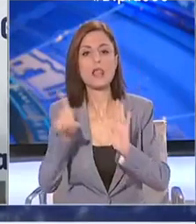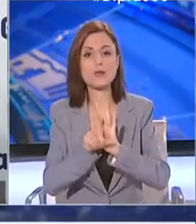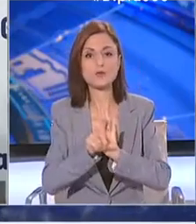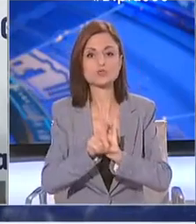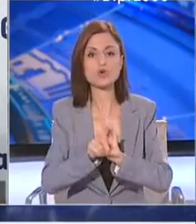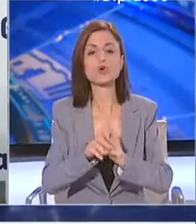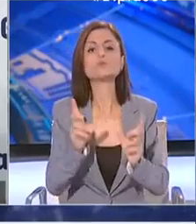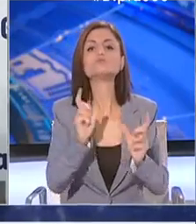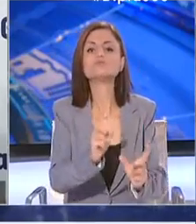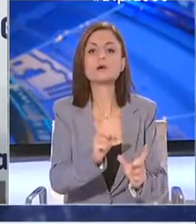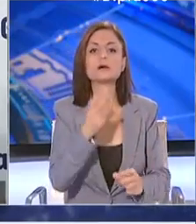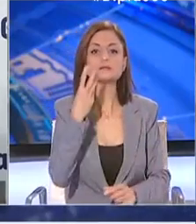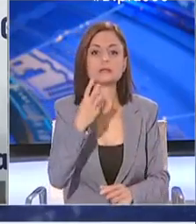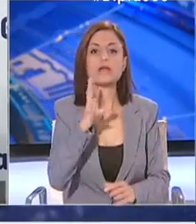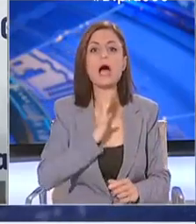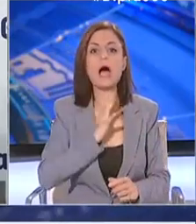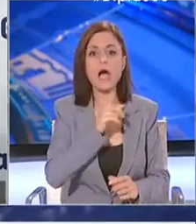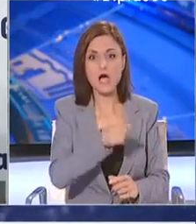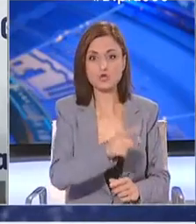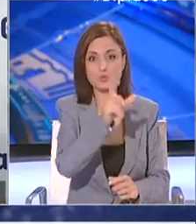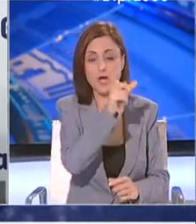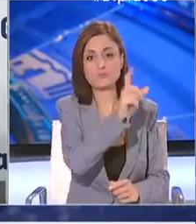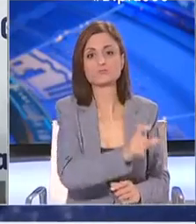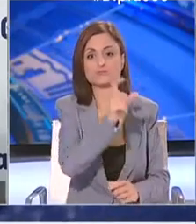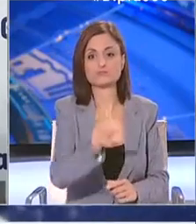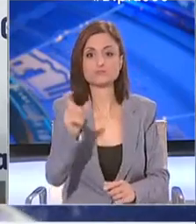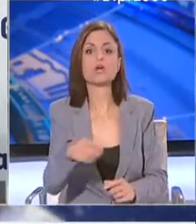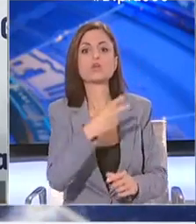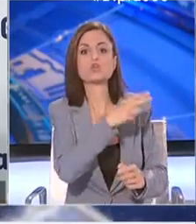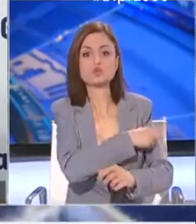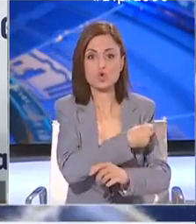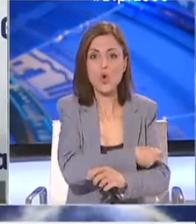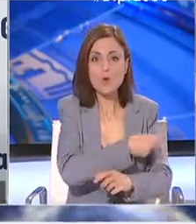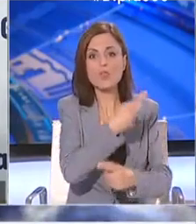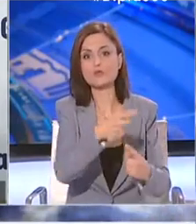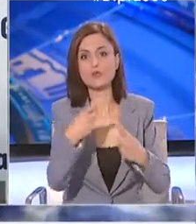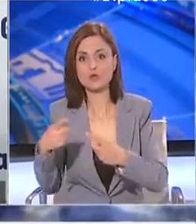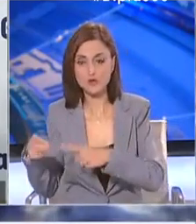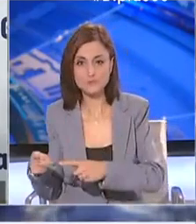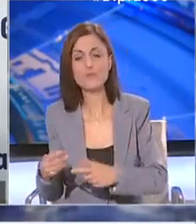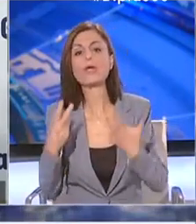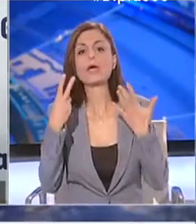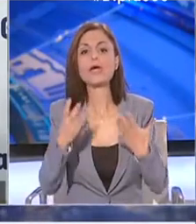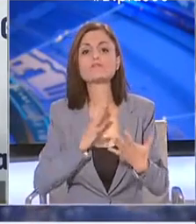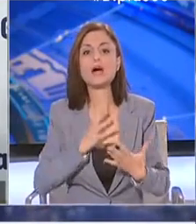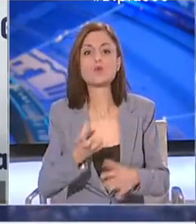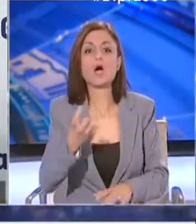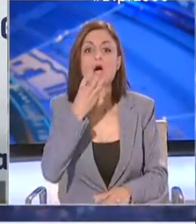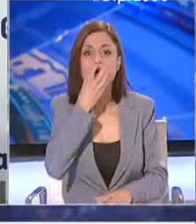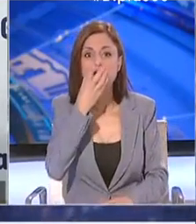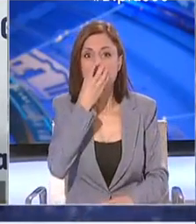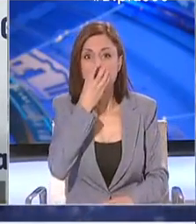σε θάλαμο τρία άτομα, ένα σε κάθε νοσοκομείο. Εφτά άτομα νοσηλεύονται διασωληνωμένα,